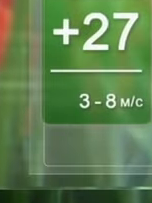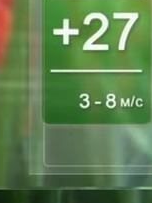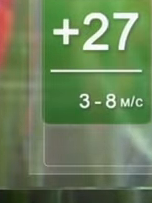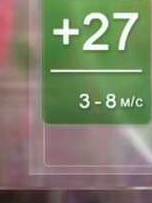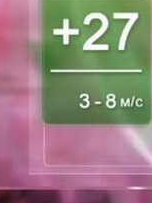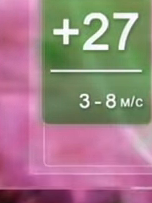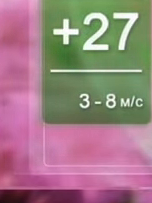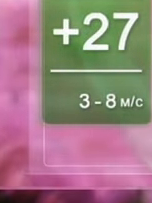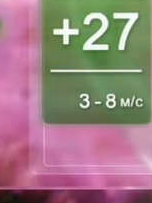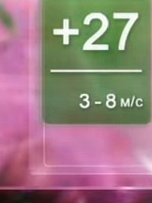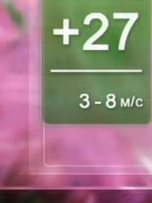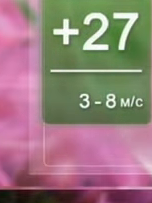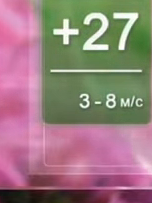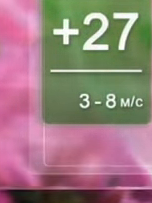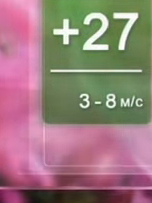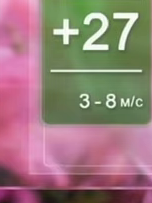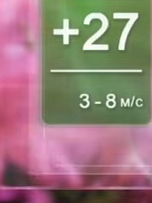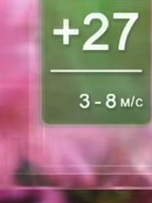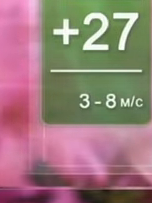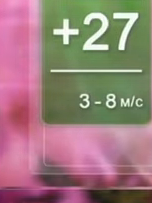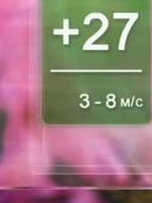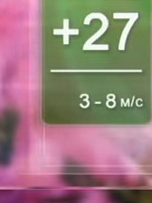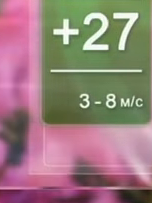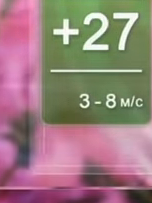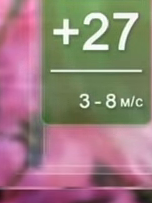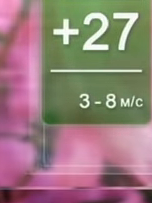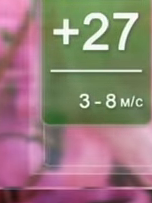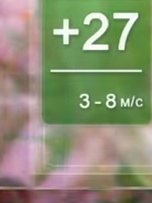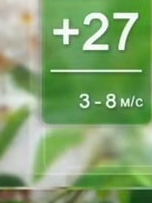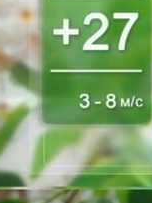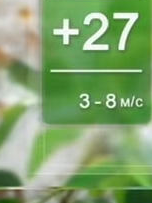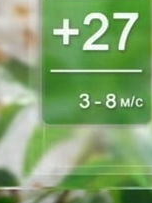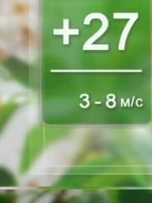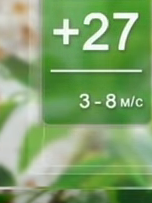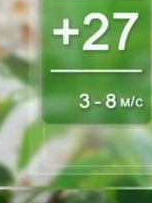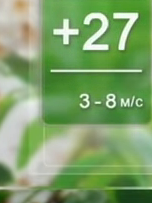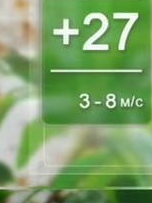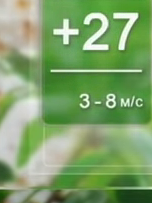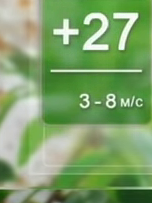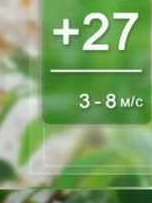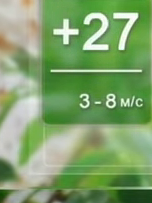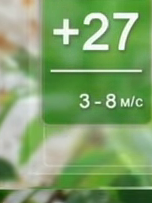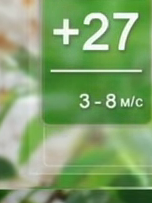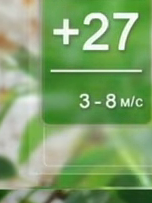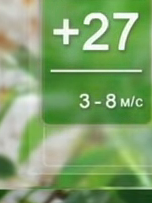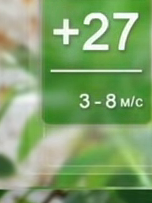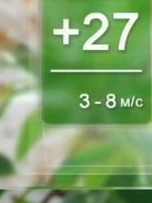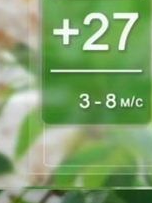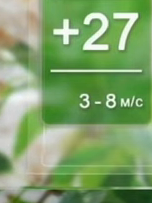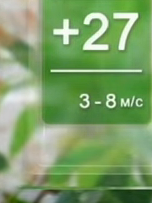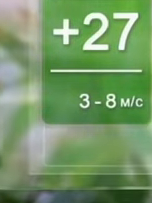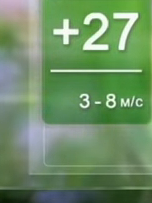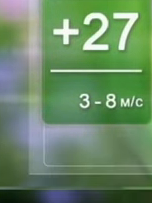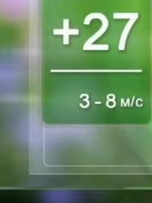4 серпня на Хмельниччині синоптики прогнозують мінливу хмарність без опадів. Вітер південно-всхідний – 3,8 метрів за секунду.